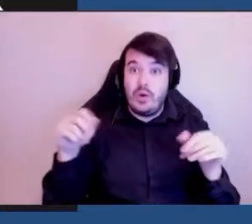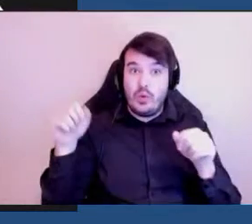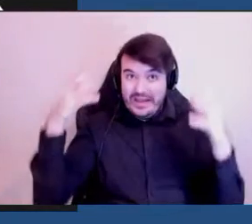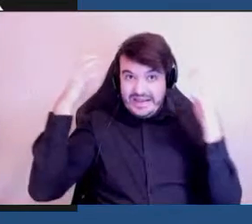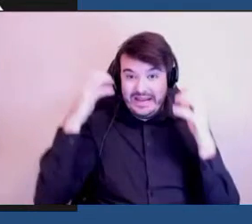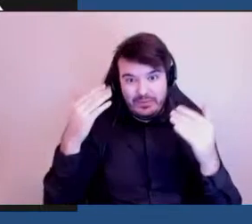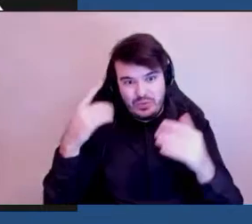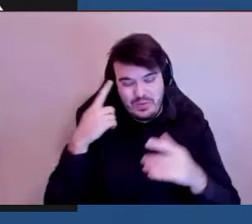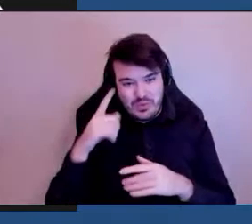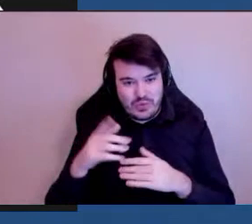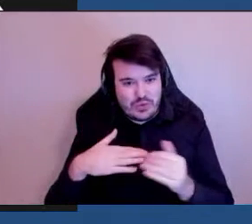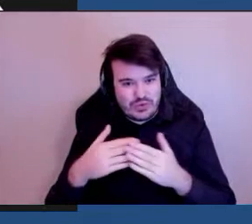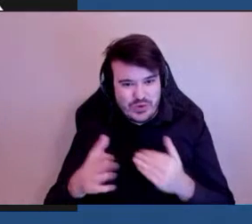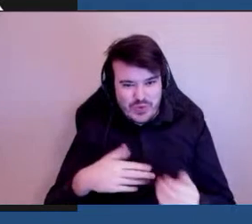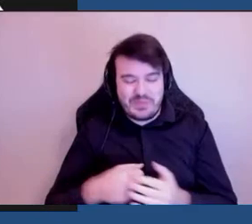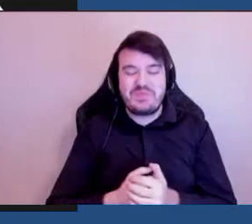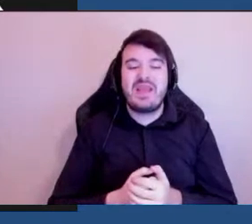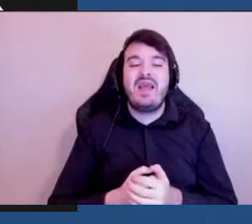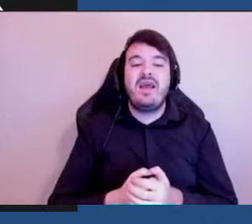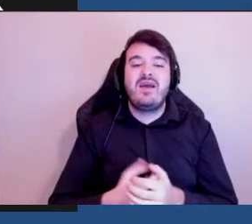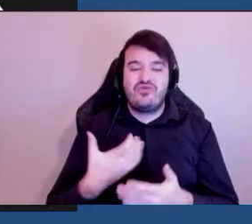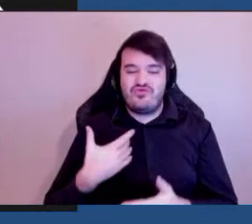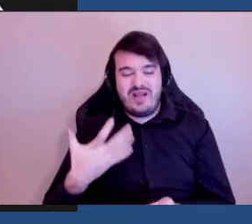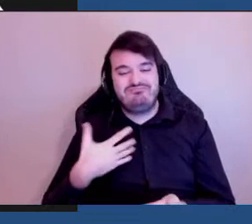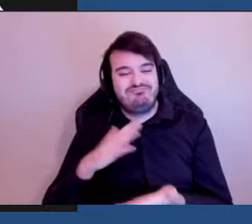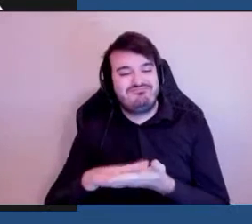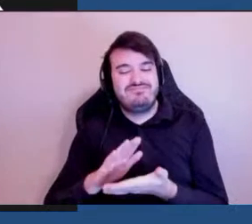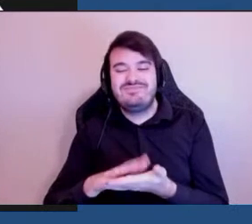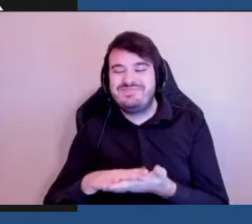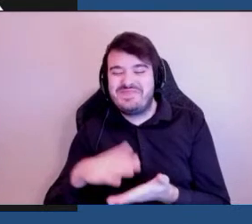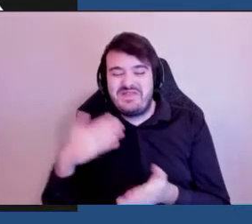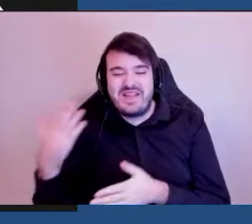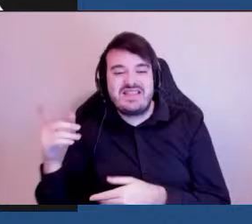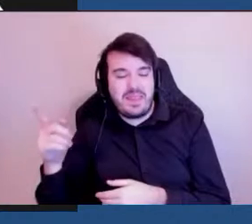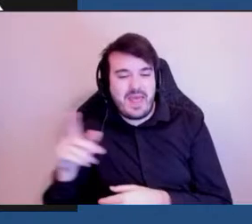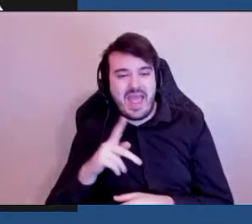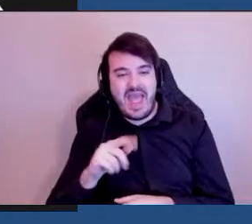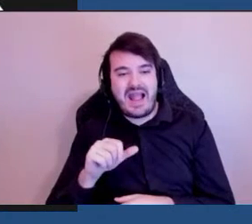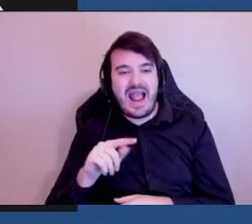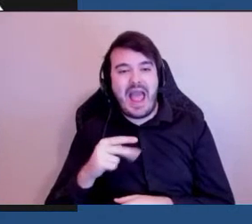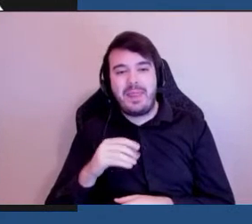alors j'aimerais féliciter Kathleen d'avoir